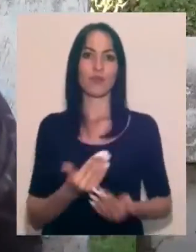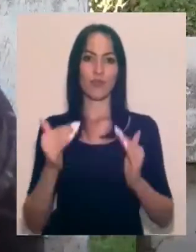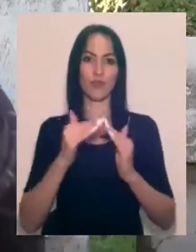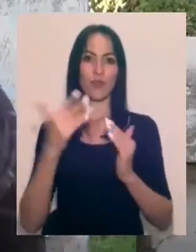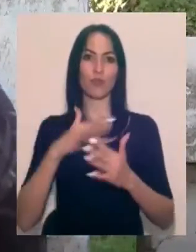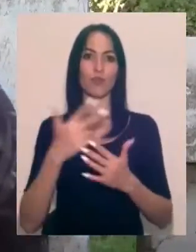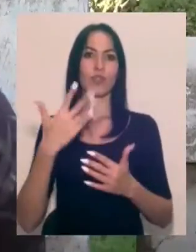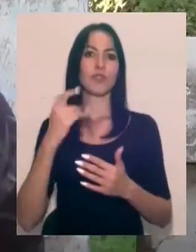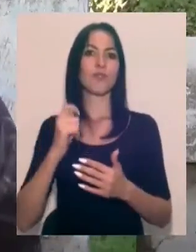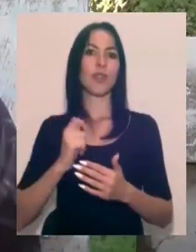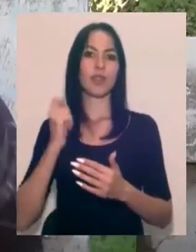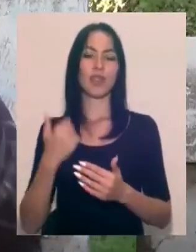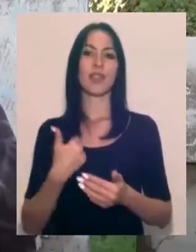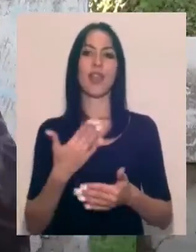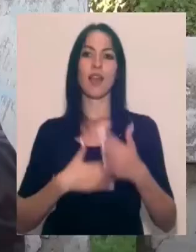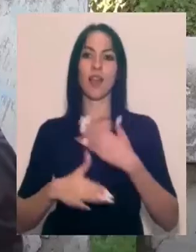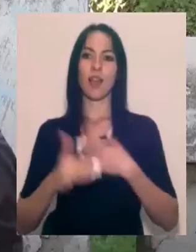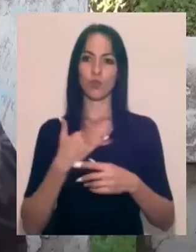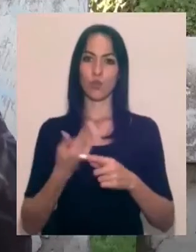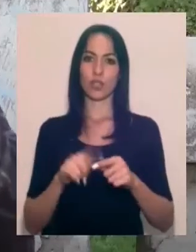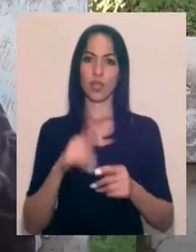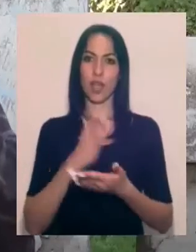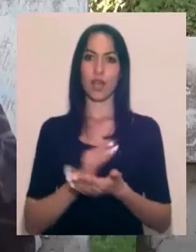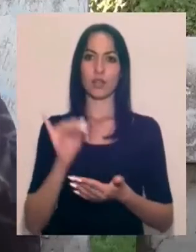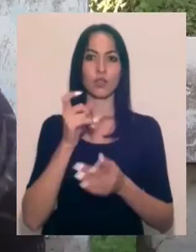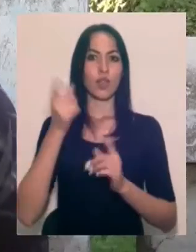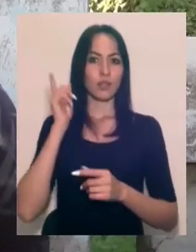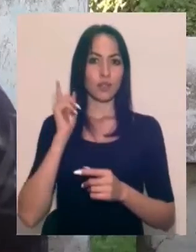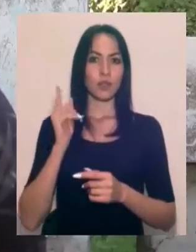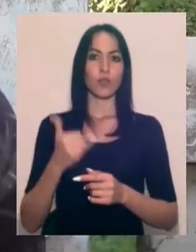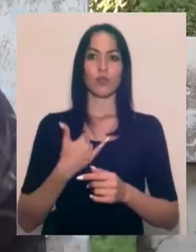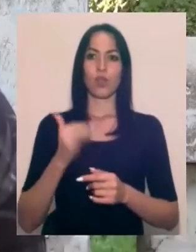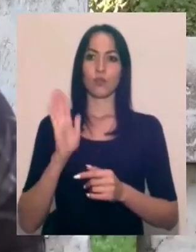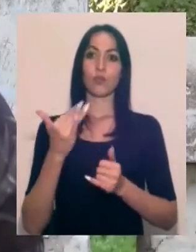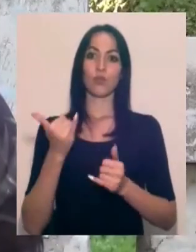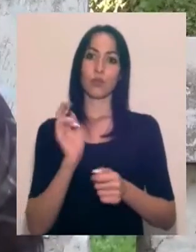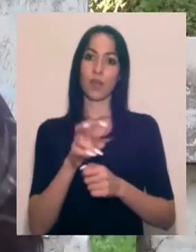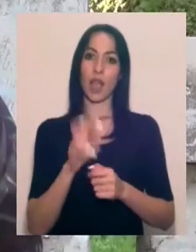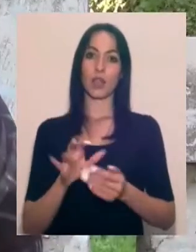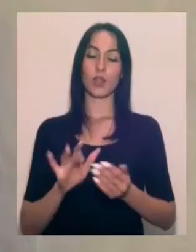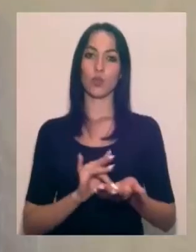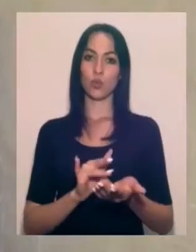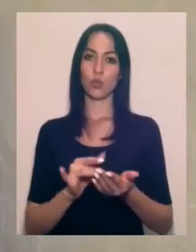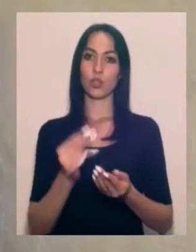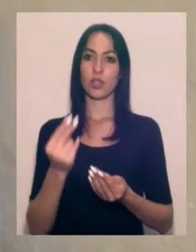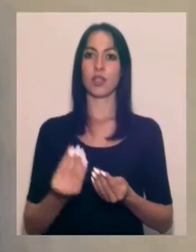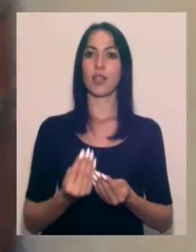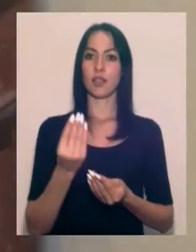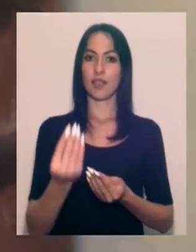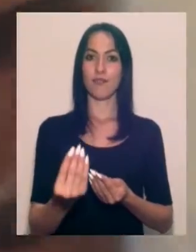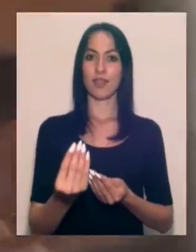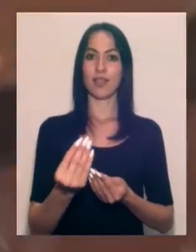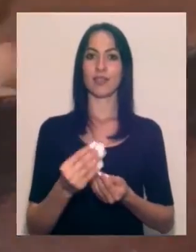двора є з давніх времен, що в нас тепер будуть ходити туристи, давати гроші на бочку. Юлія